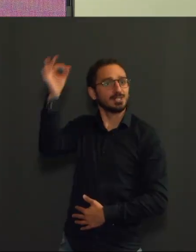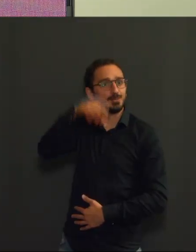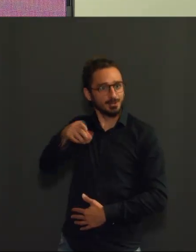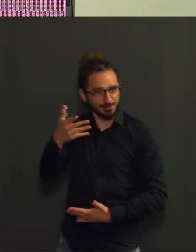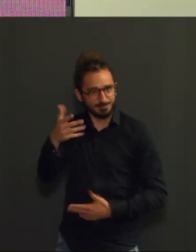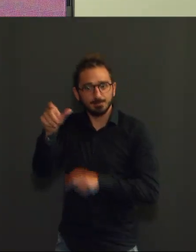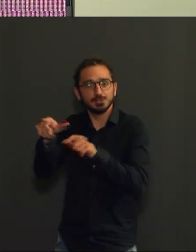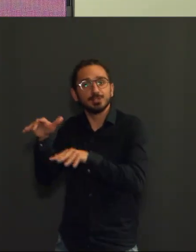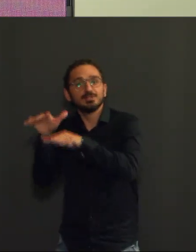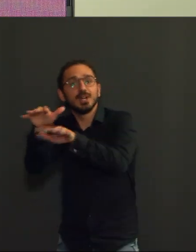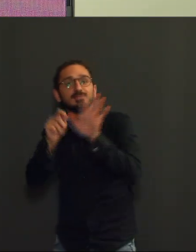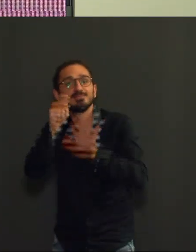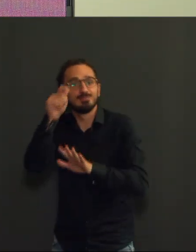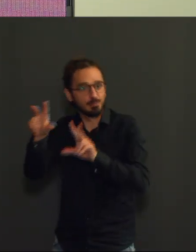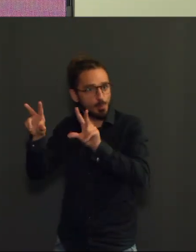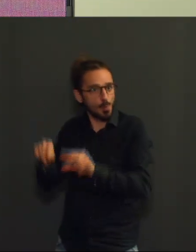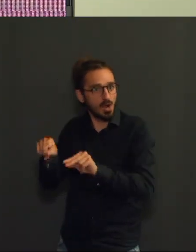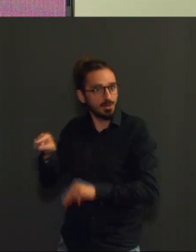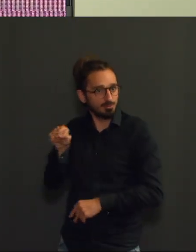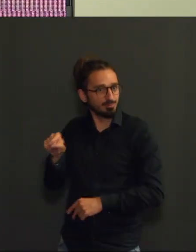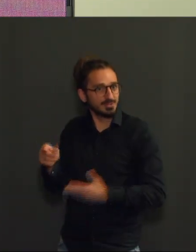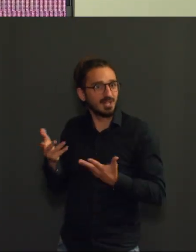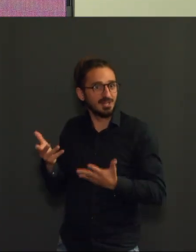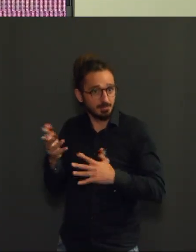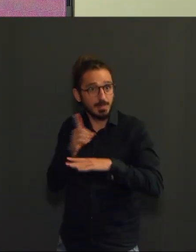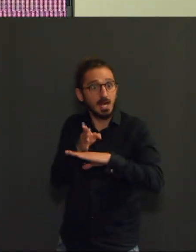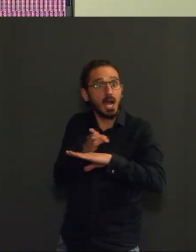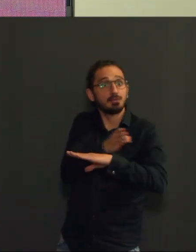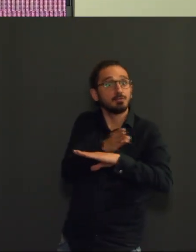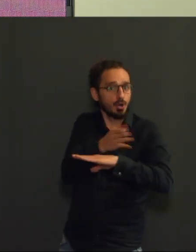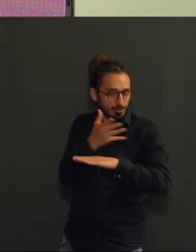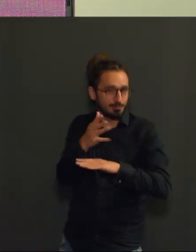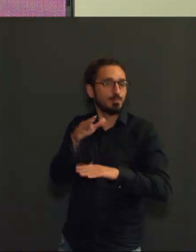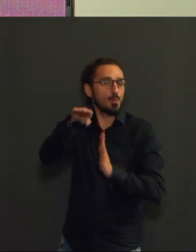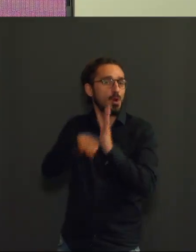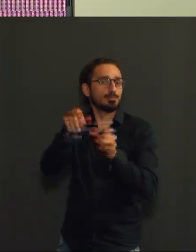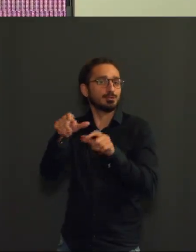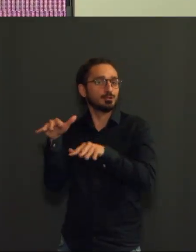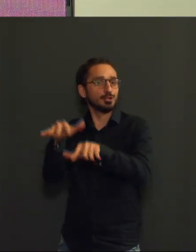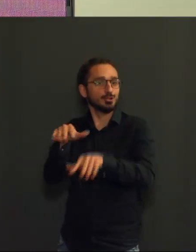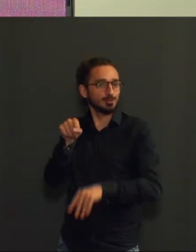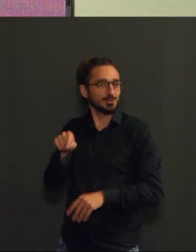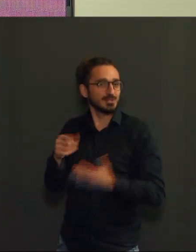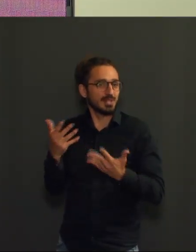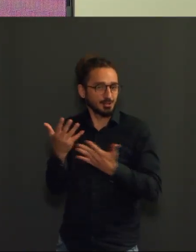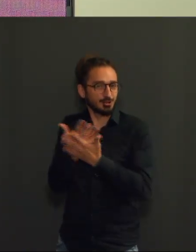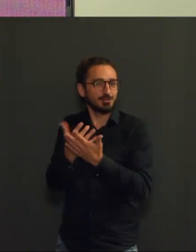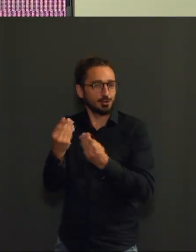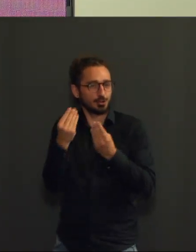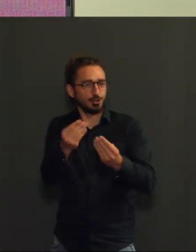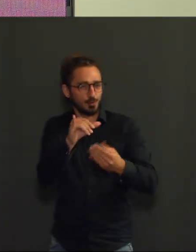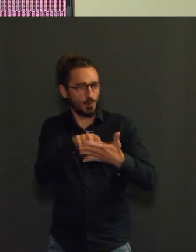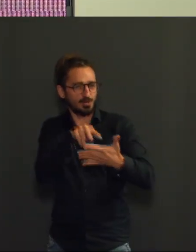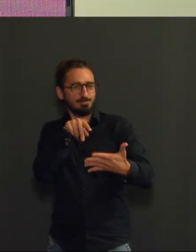les jours qui entourent, le jour de congé également aussi. Il faut prendre avec une certaine touche de précaution, les comparaisons actuelles.